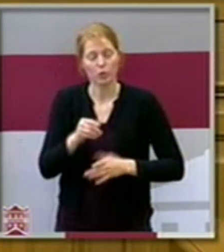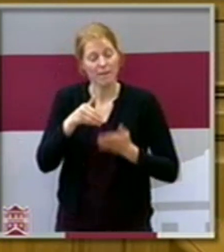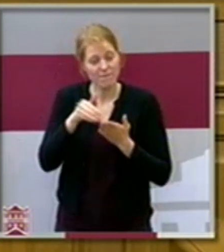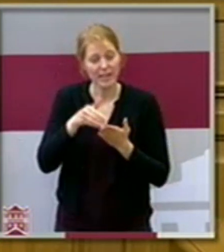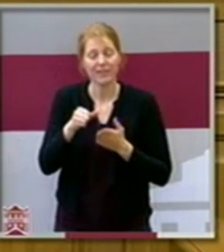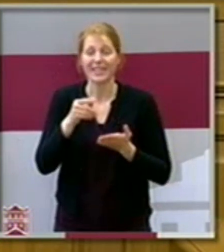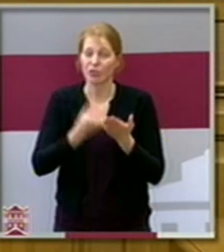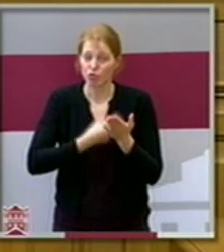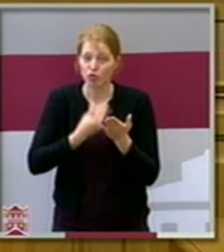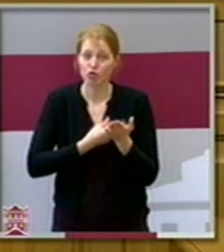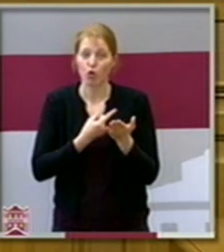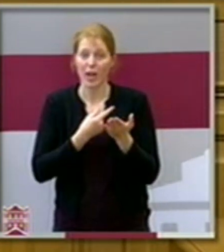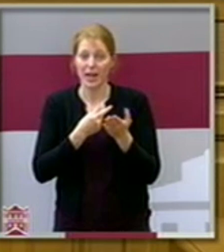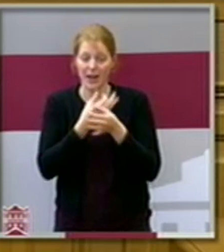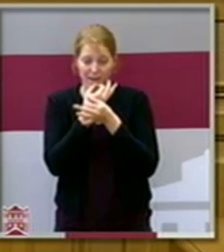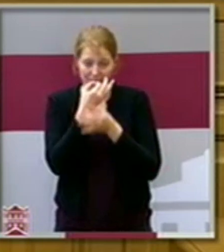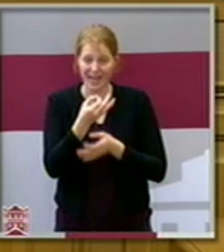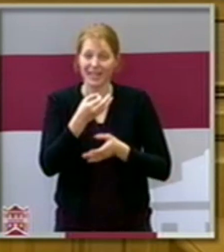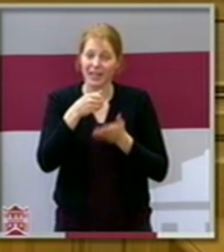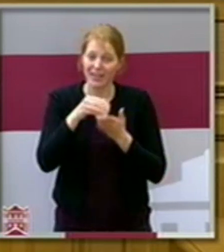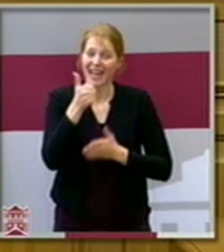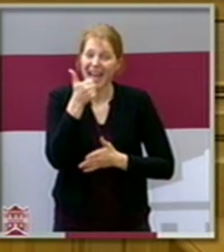auf Fiskalfrohen antreten muss.